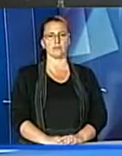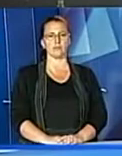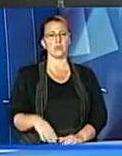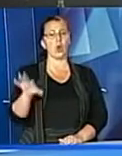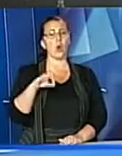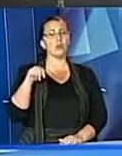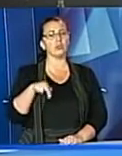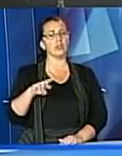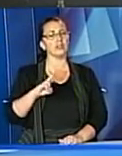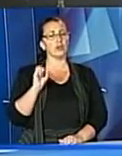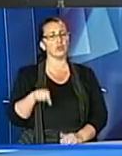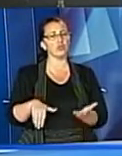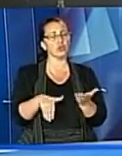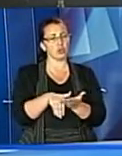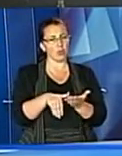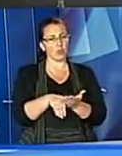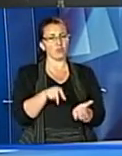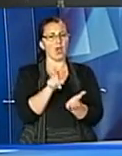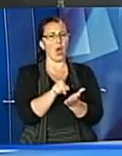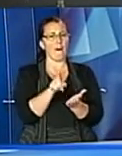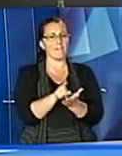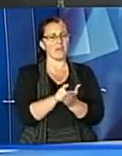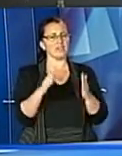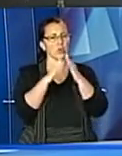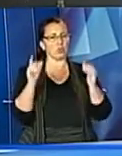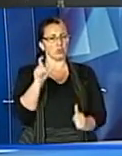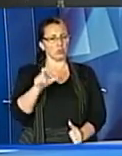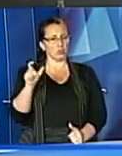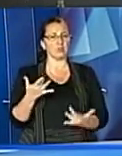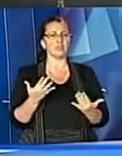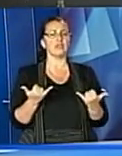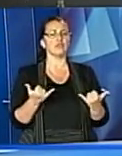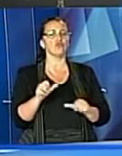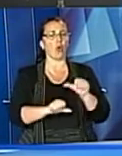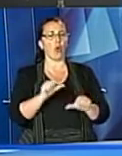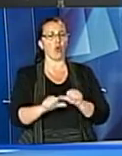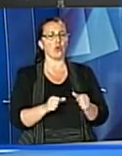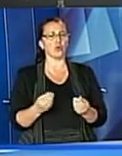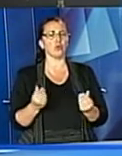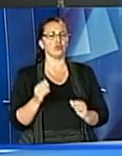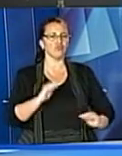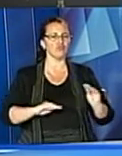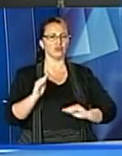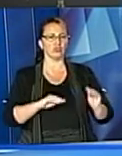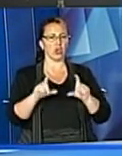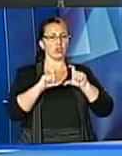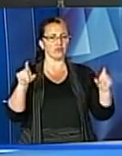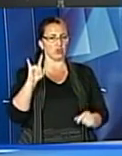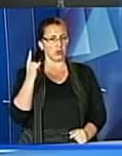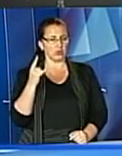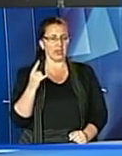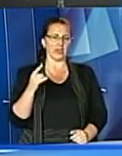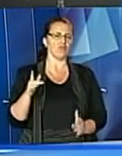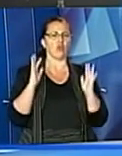Про те, як можна допомогти у гаріатричному пансіонаті, скільки цього року коштує зібрати шкільний ранець та пропейзажну